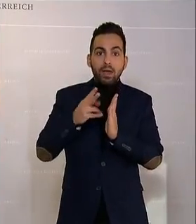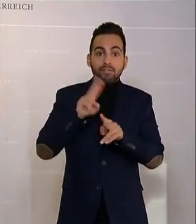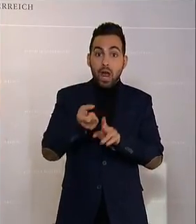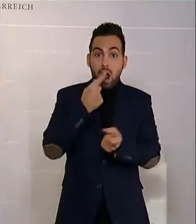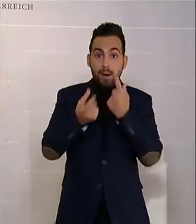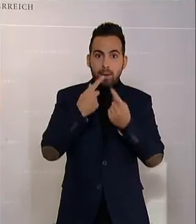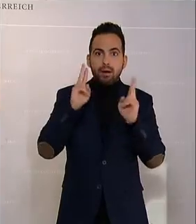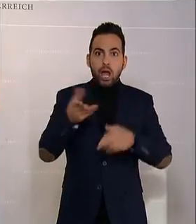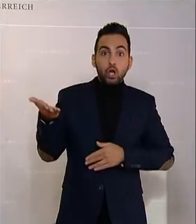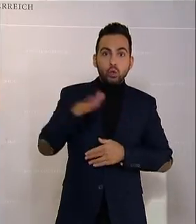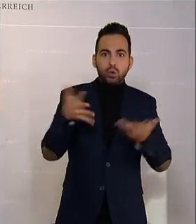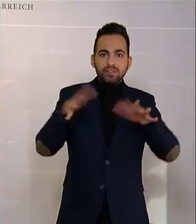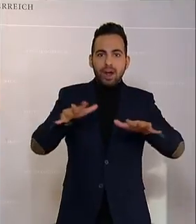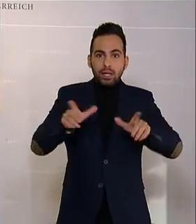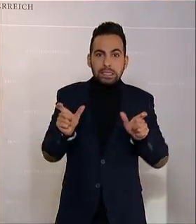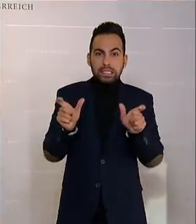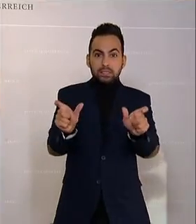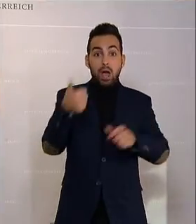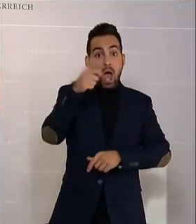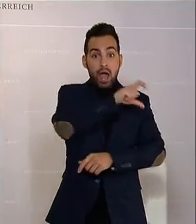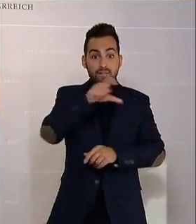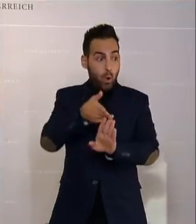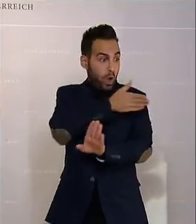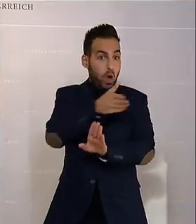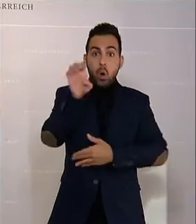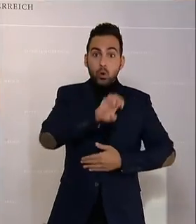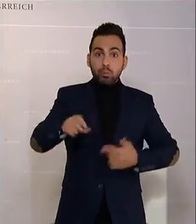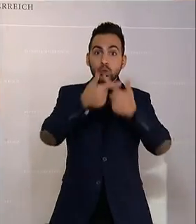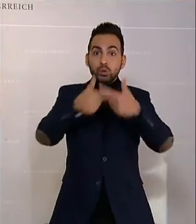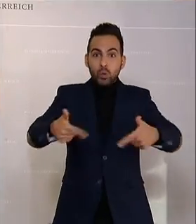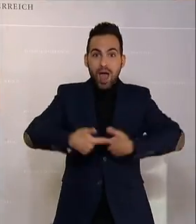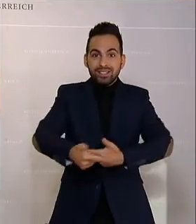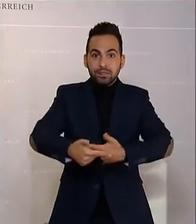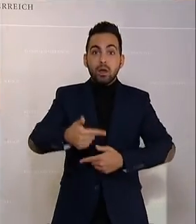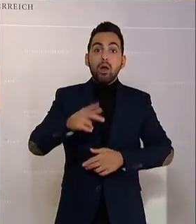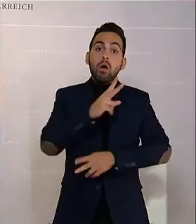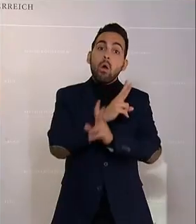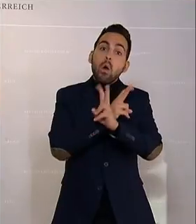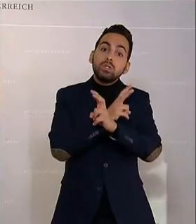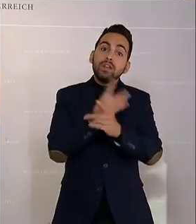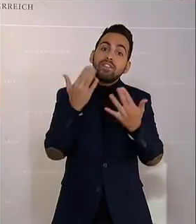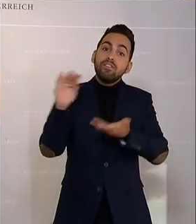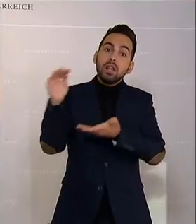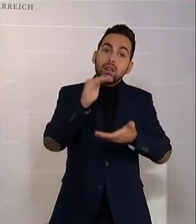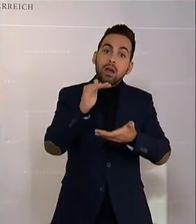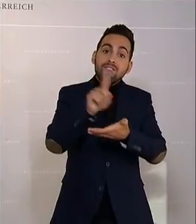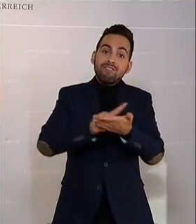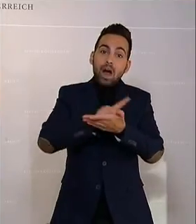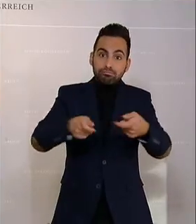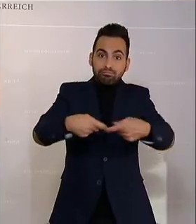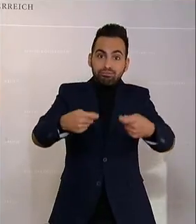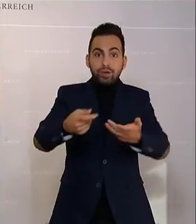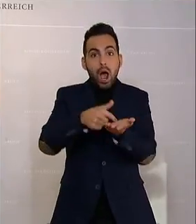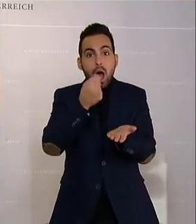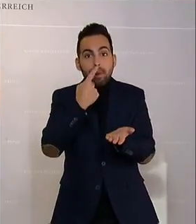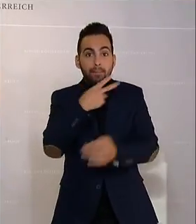verhindert werden. Seit einer Woche ist dieses Präparat in Europa zugelassen. Wie viele Stück hat Österreich schon beschaffen? Wann bekommen wir die ersten Packungen und wann werden sie in